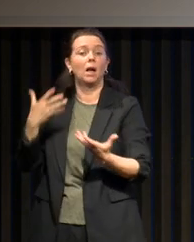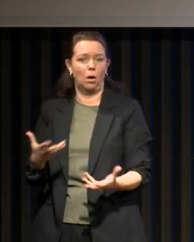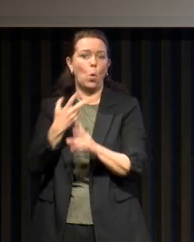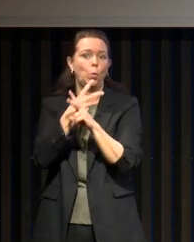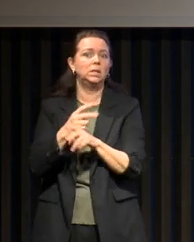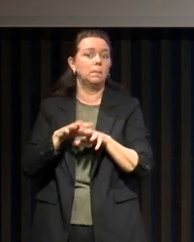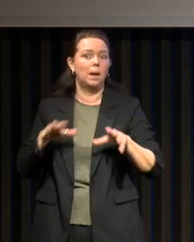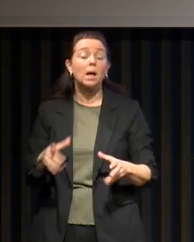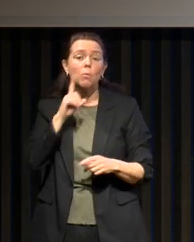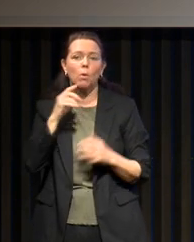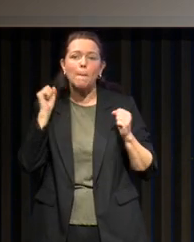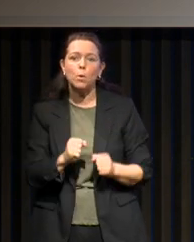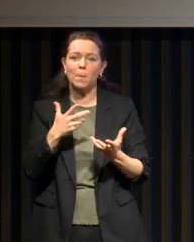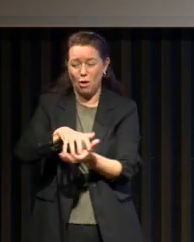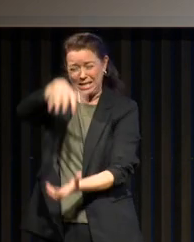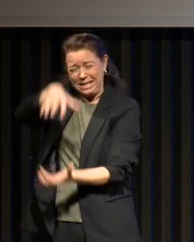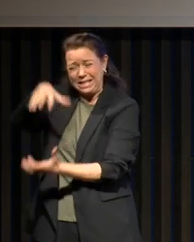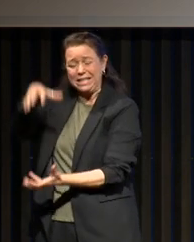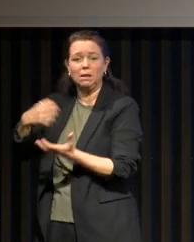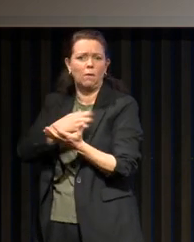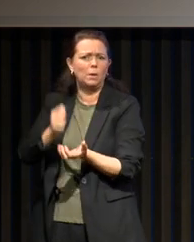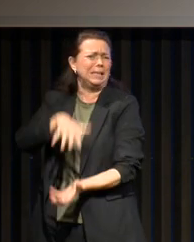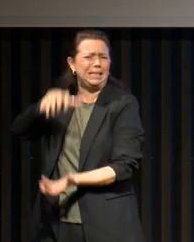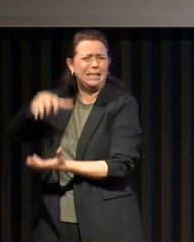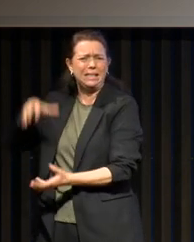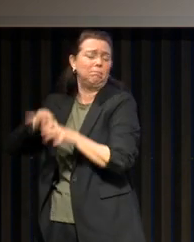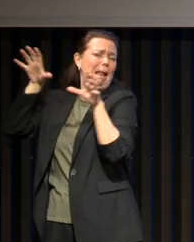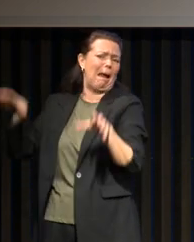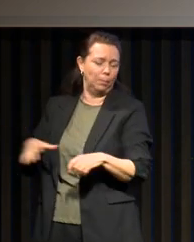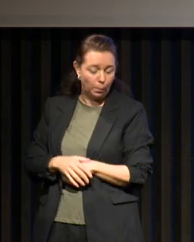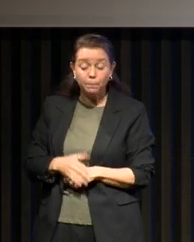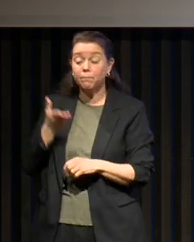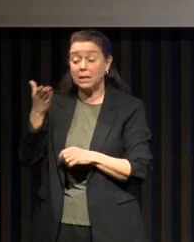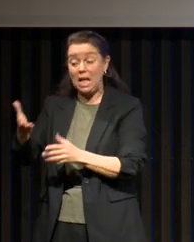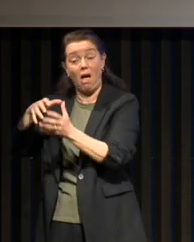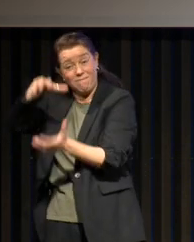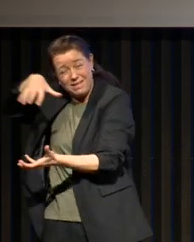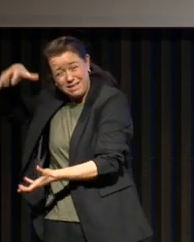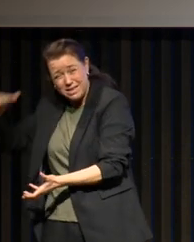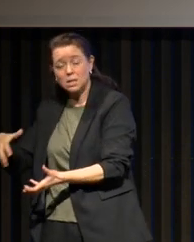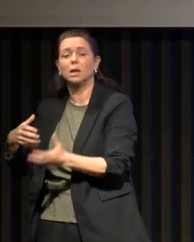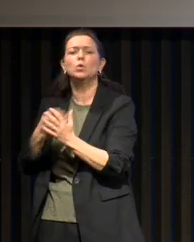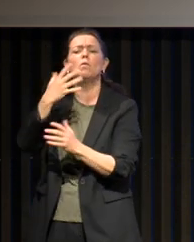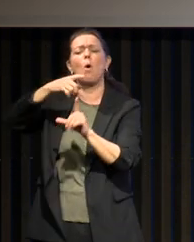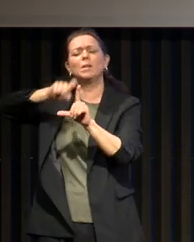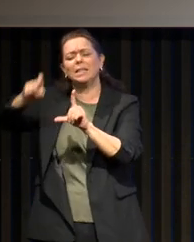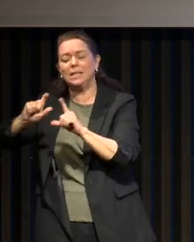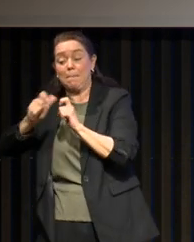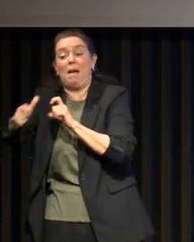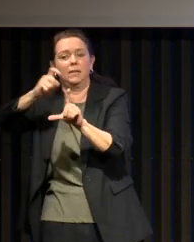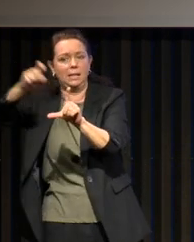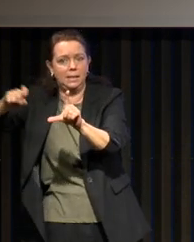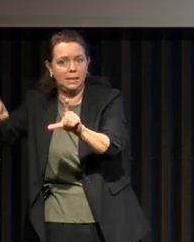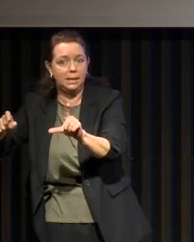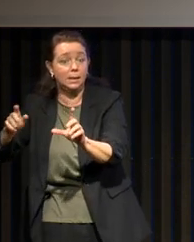peut recueillir énormément de data. Big data, ça veut dire des données massives. Et grâce à ces données massives, il des nouveaux modèles statistiques. On pourrait trouver